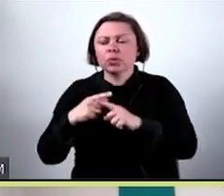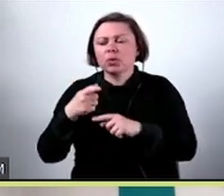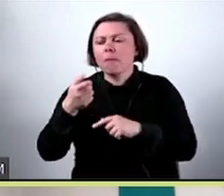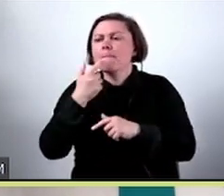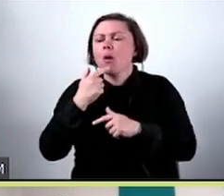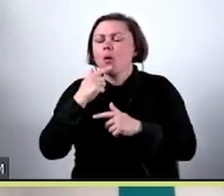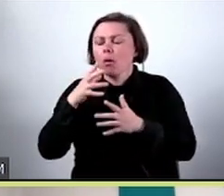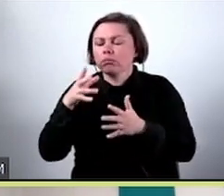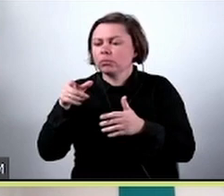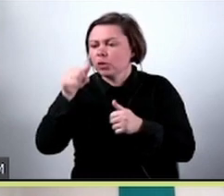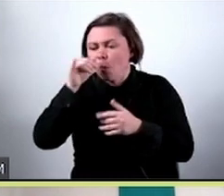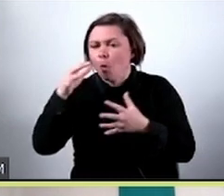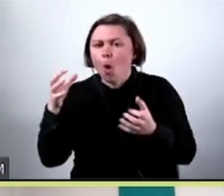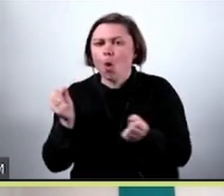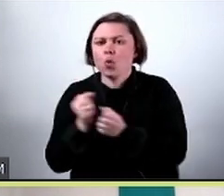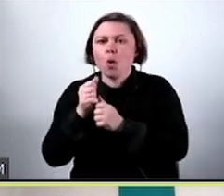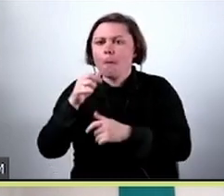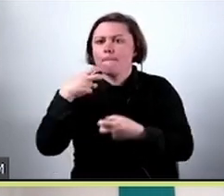takich osób.